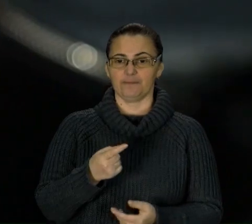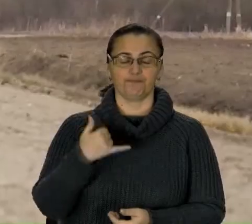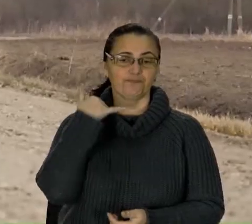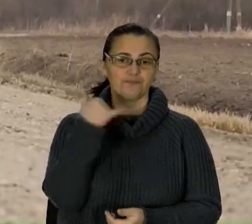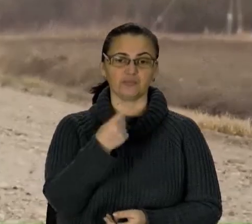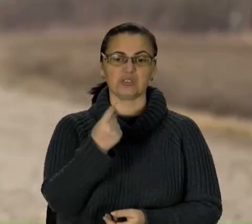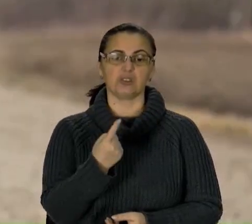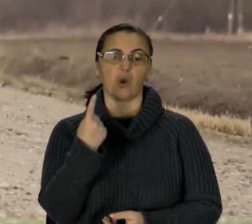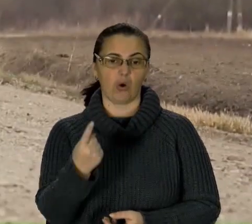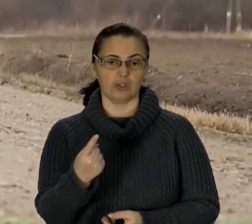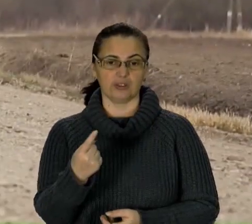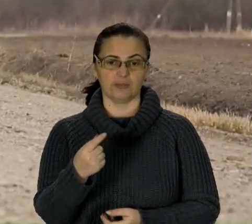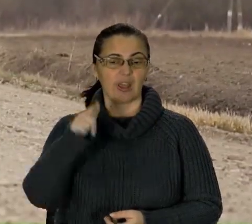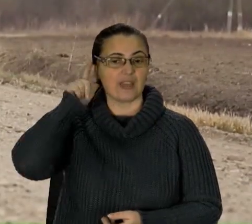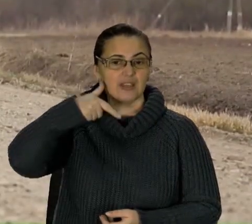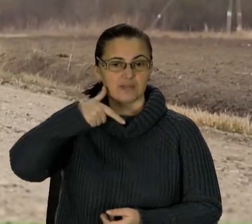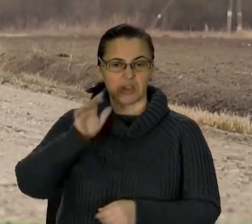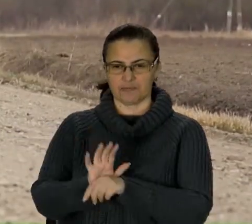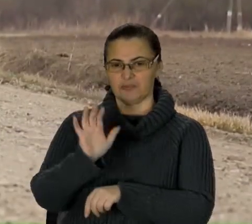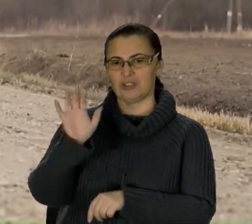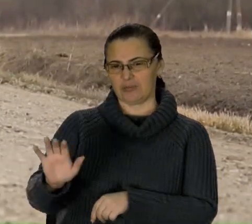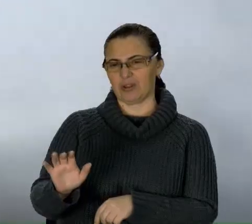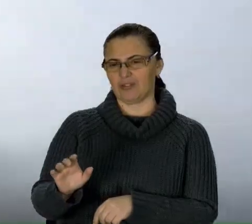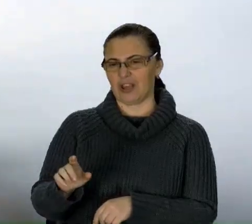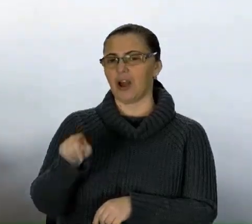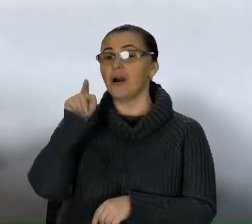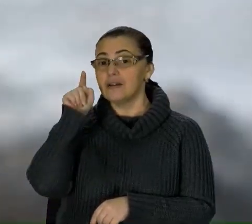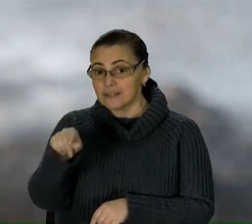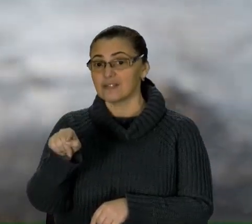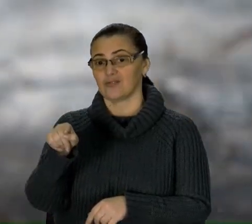і диспетчер скеровує на займання вже знайомих нам пожежників.